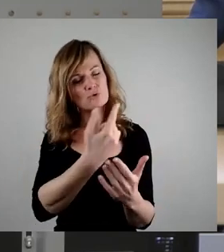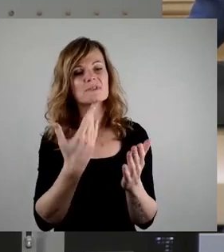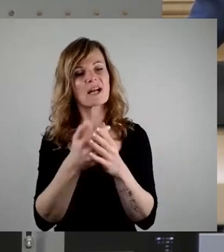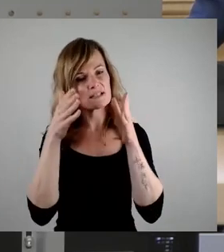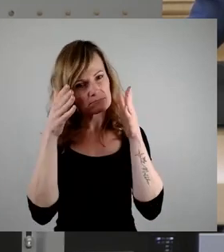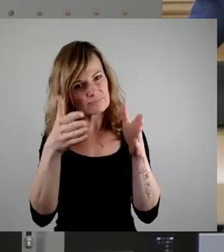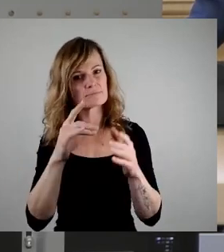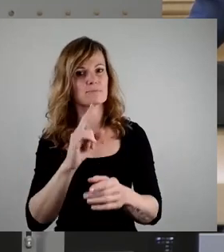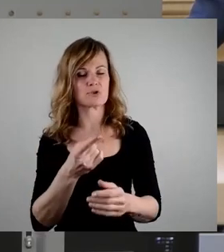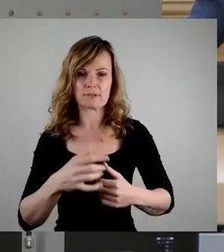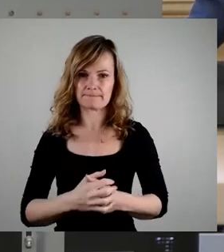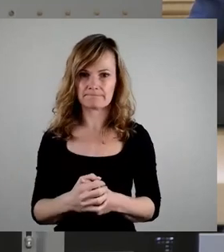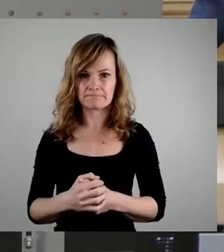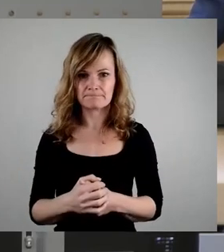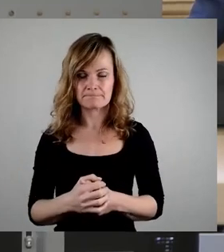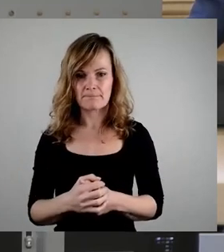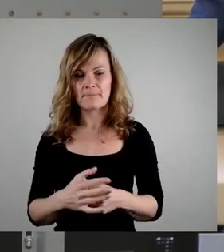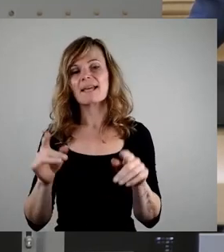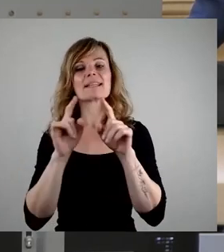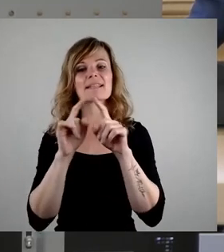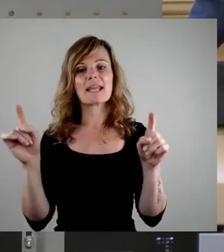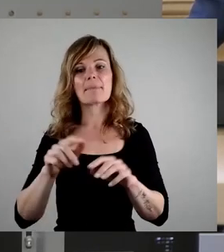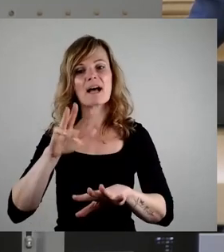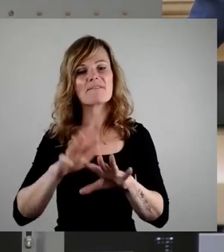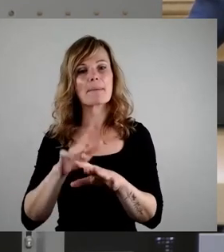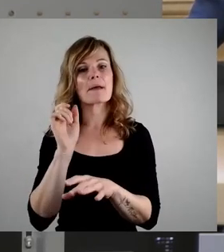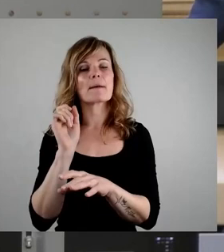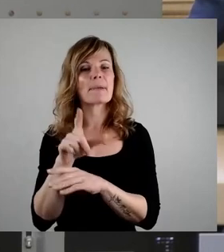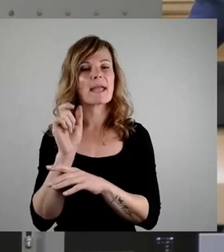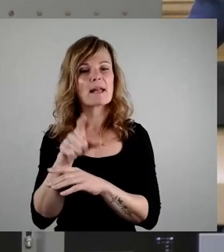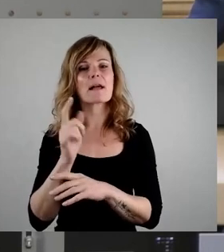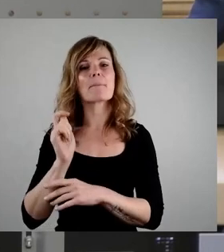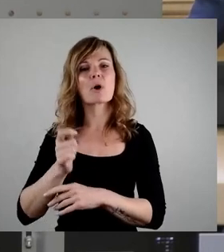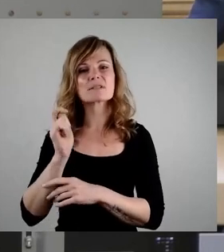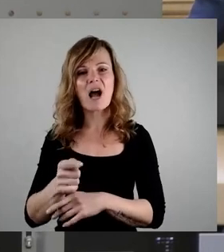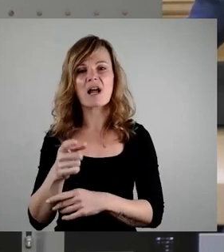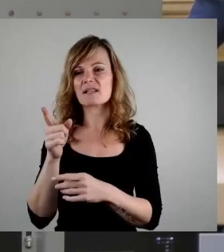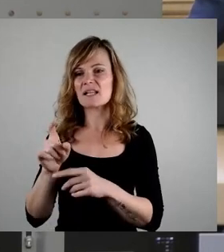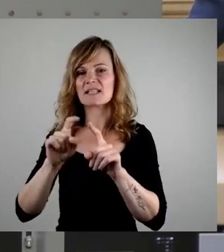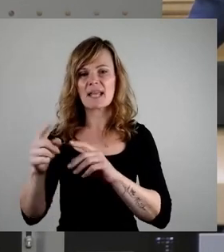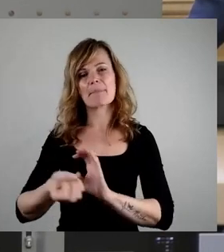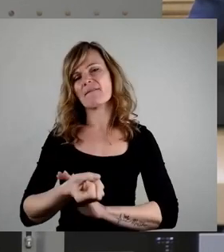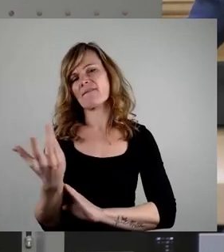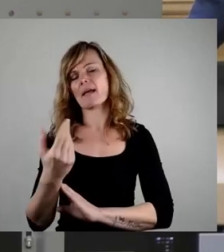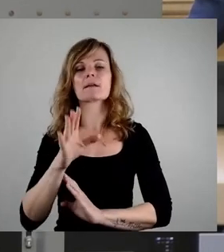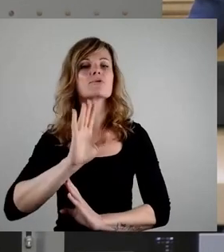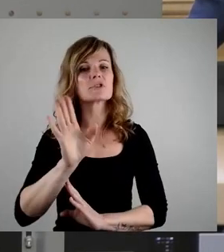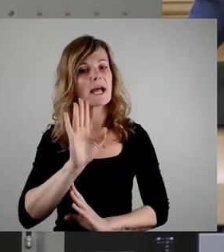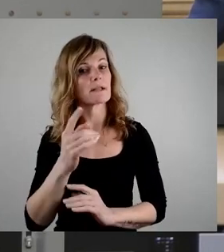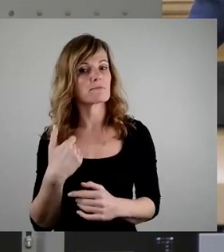Ich will damit das Thema Webmail-Portal überhaupt nie in Bausch und Burgen verreißen, darum geht es mir gar nicht. Insofern,